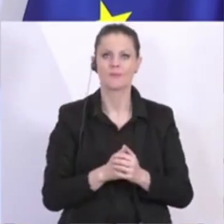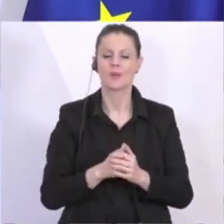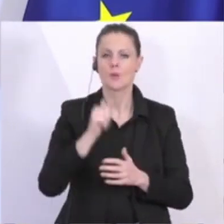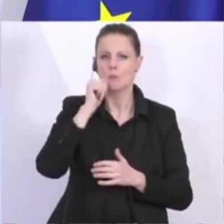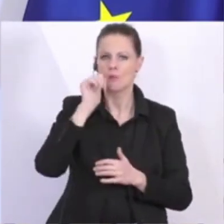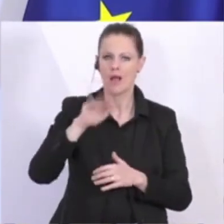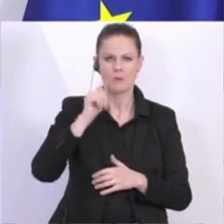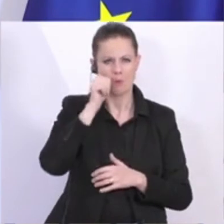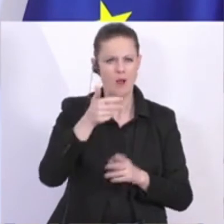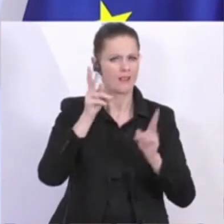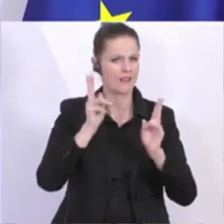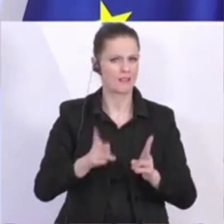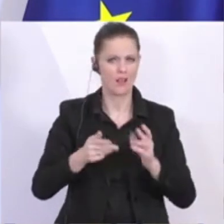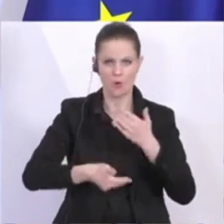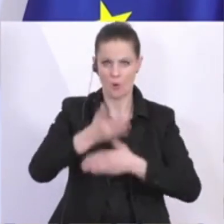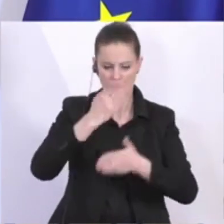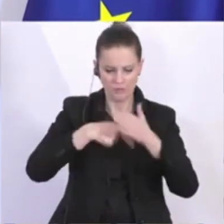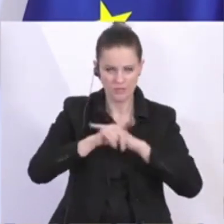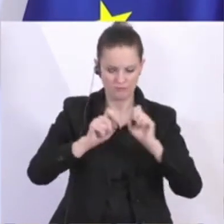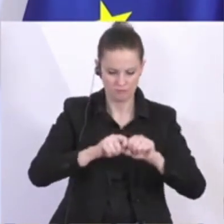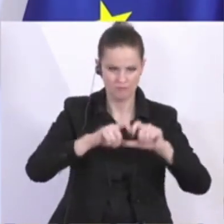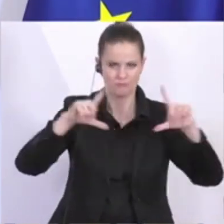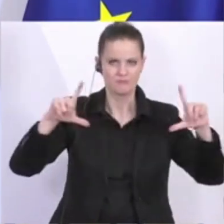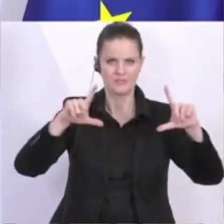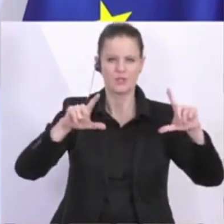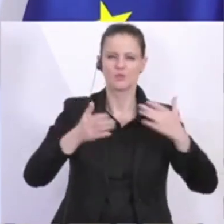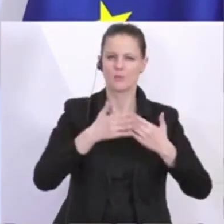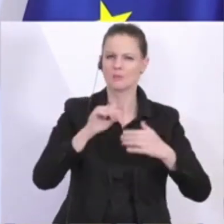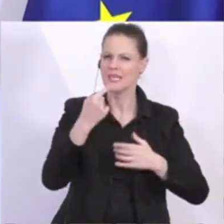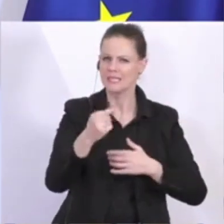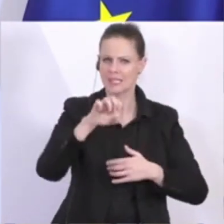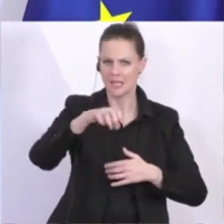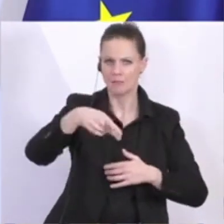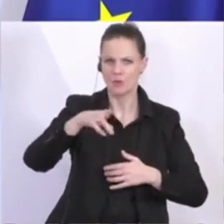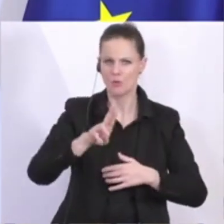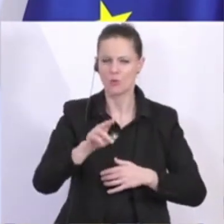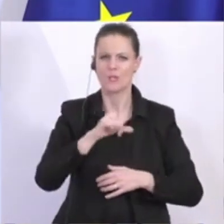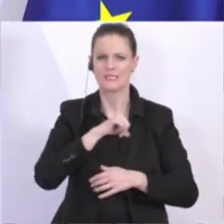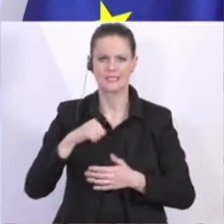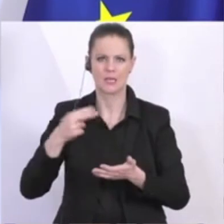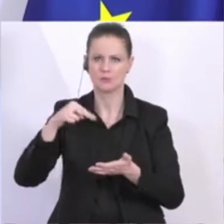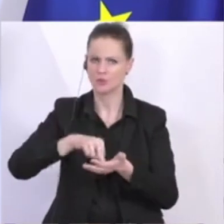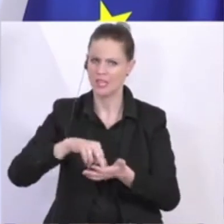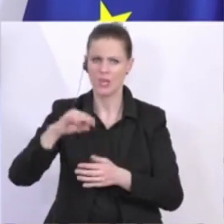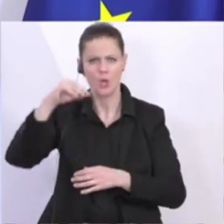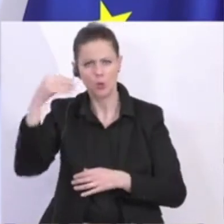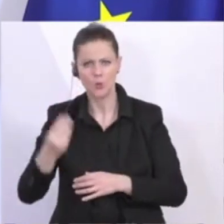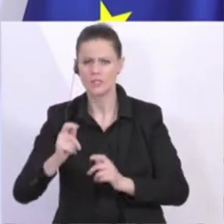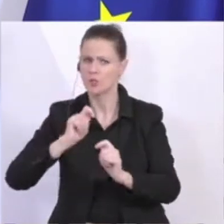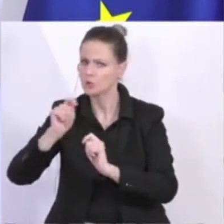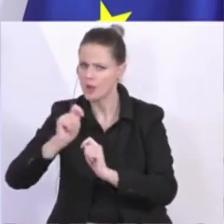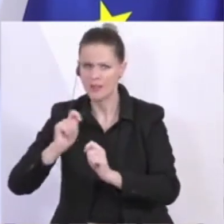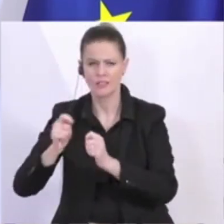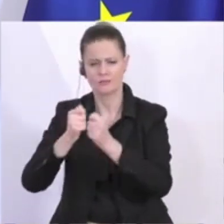diese Website gehen, wenn Sie ein kleines Unternehmen sind, ein EPU, ein Selbstständiger, ein Künstler, ein Journalist,